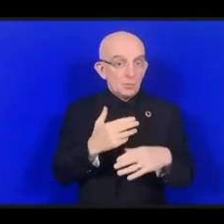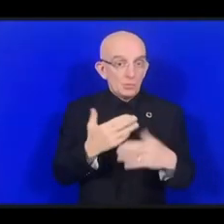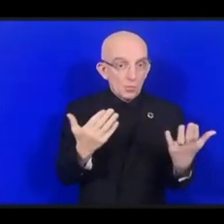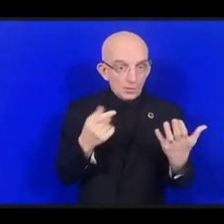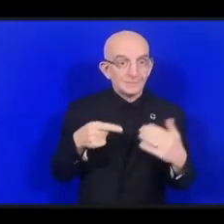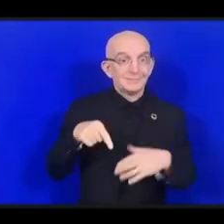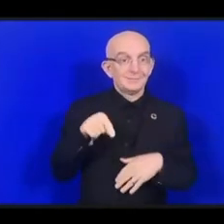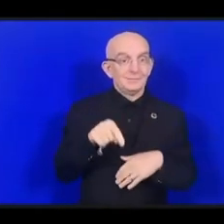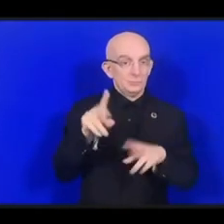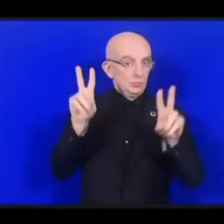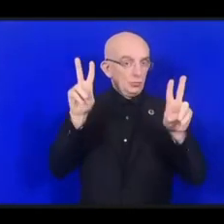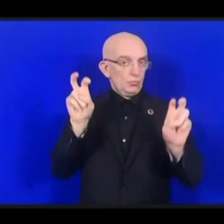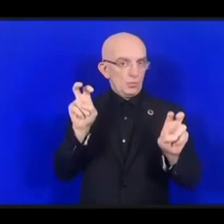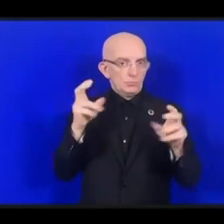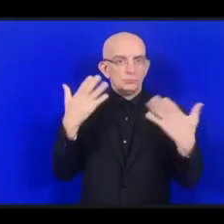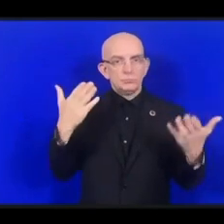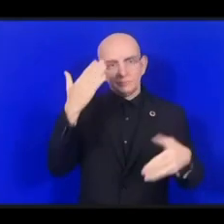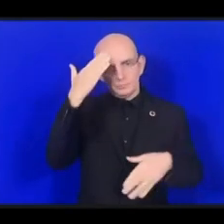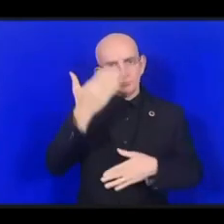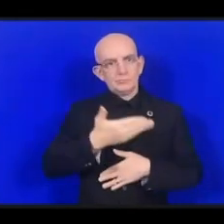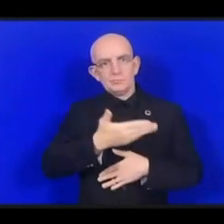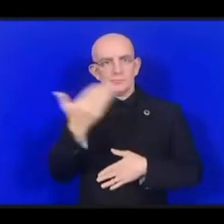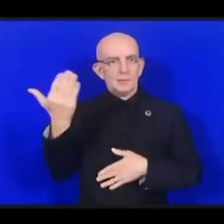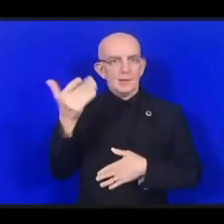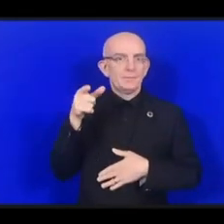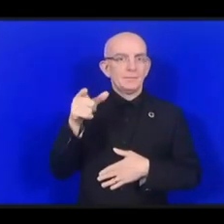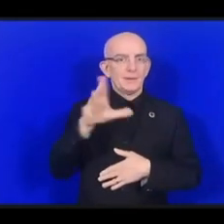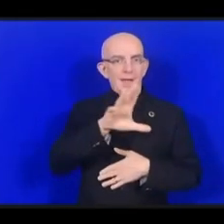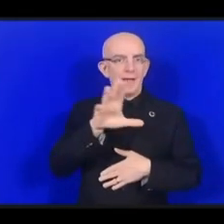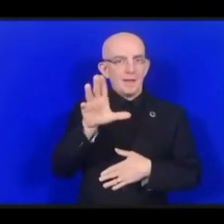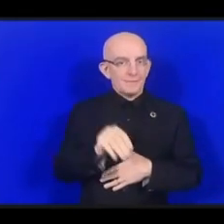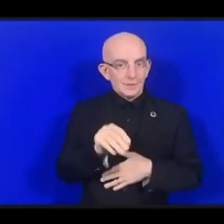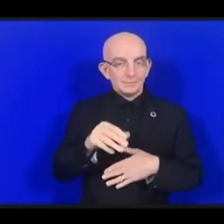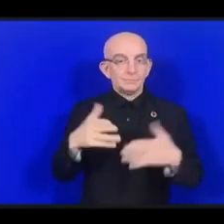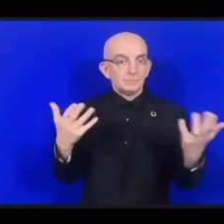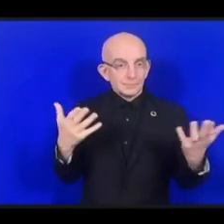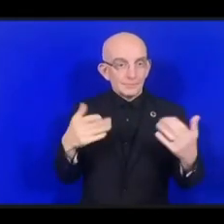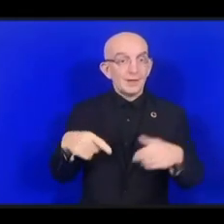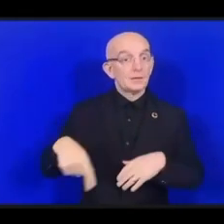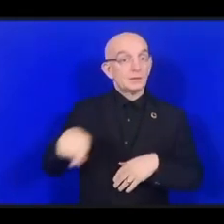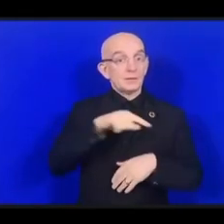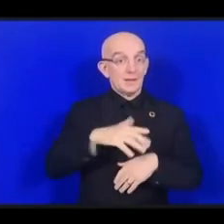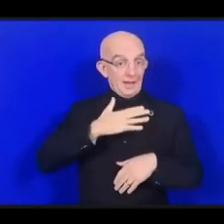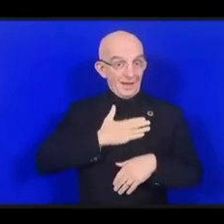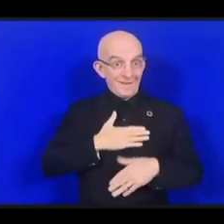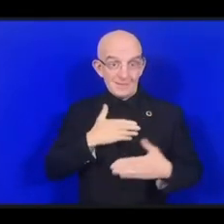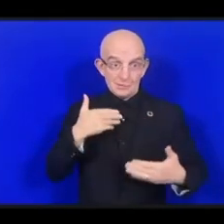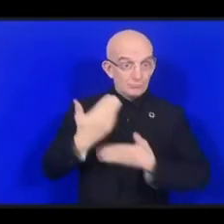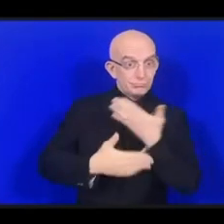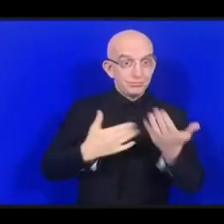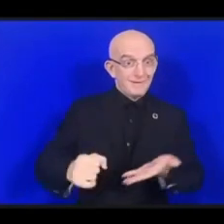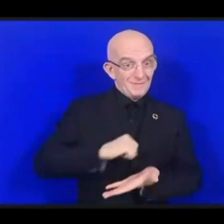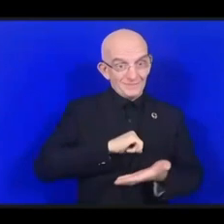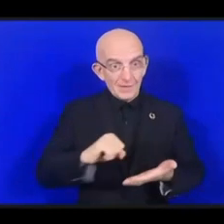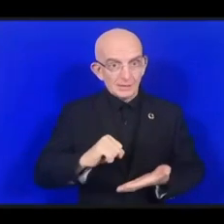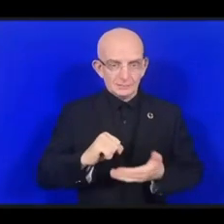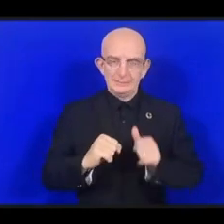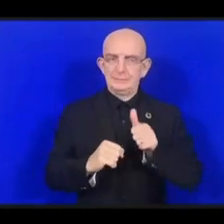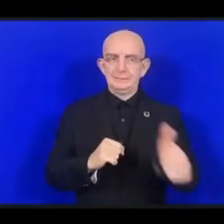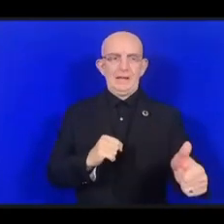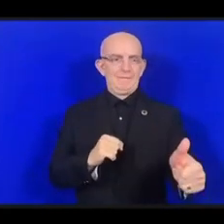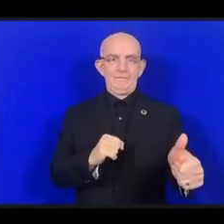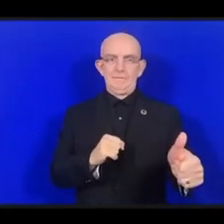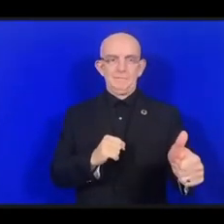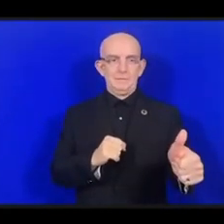процитировать африканскую поговорку. Хотите идти вперед быстро – идите в одиночку.